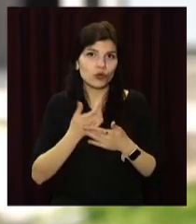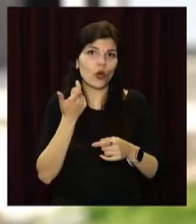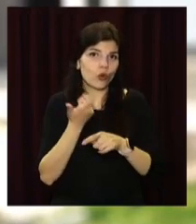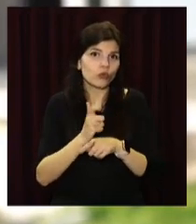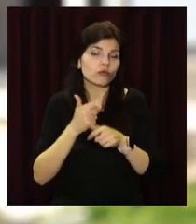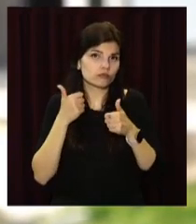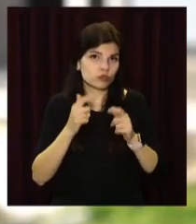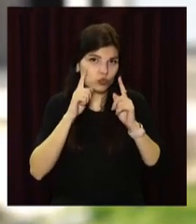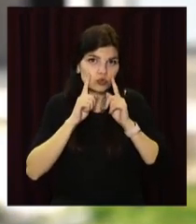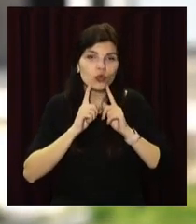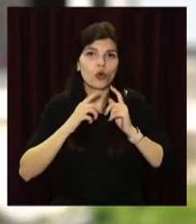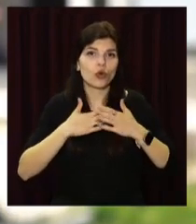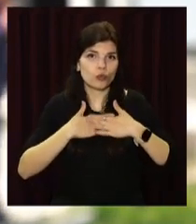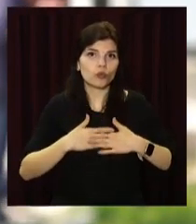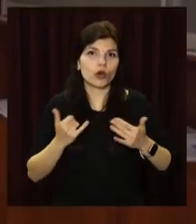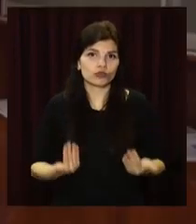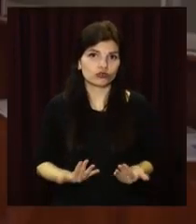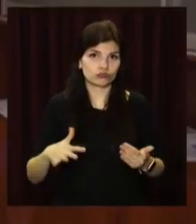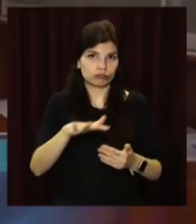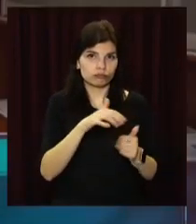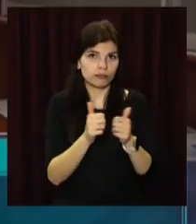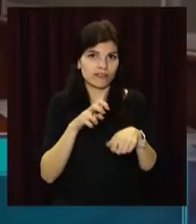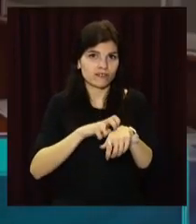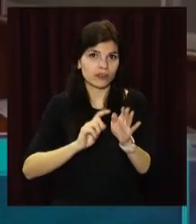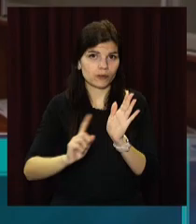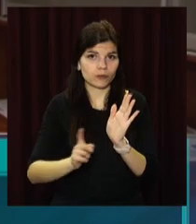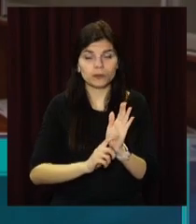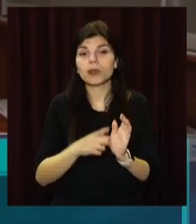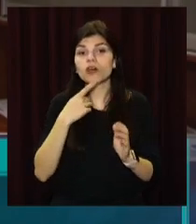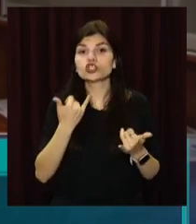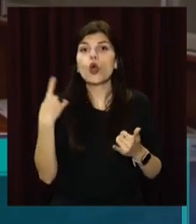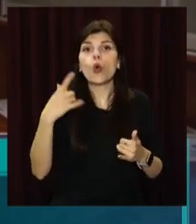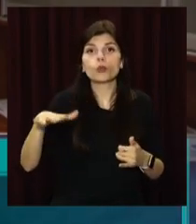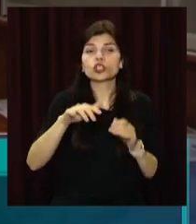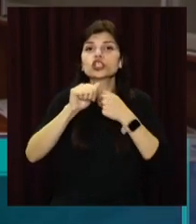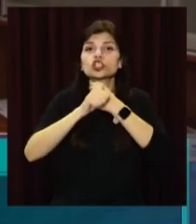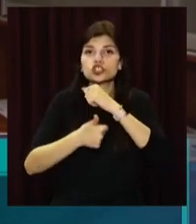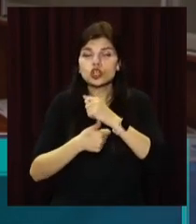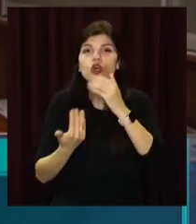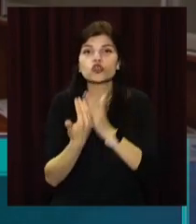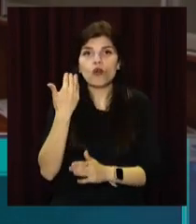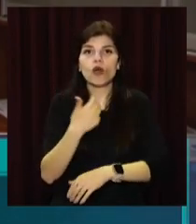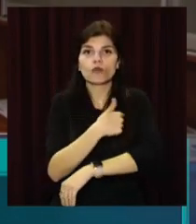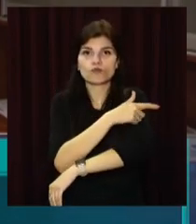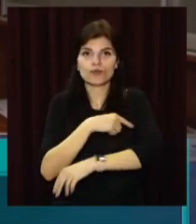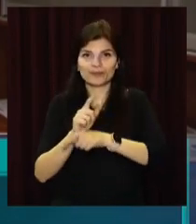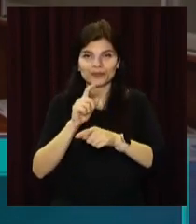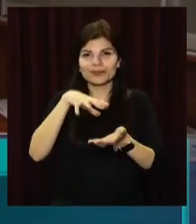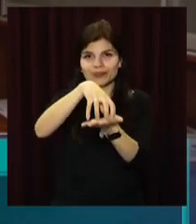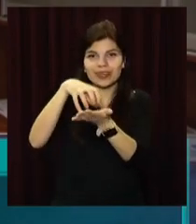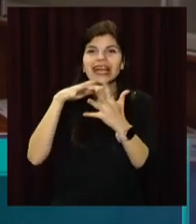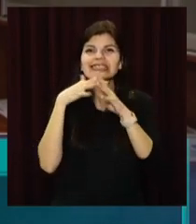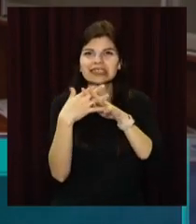гарну умову для проживання. Зараз в області будується 16 нових сільських амбулаторій. Одна з них